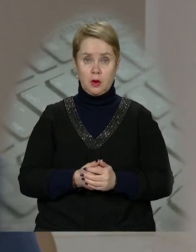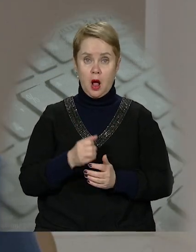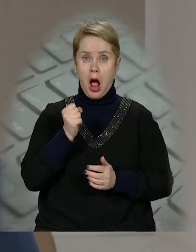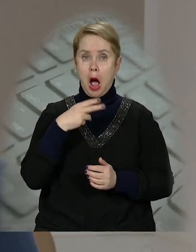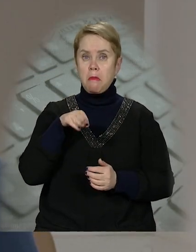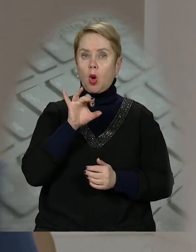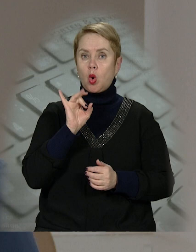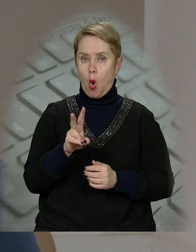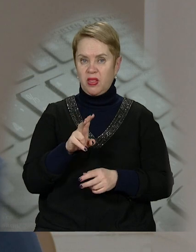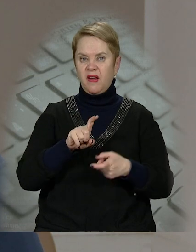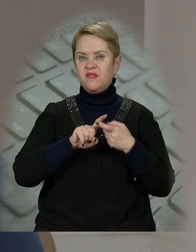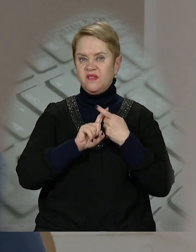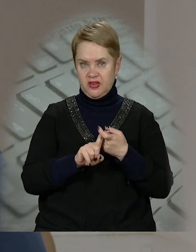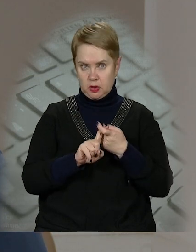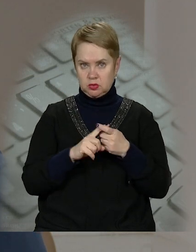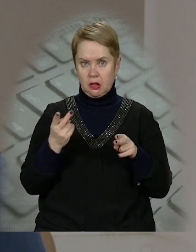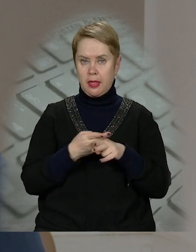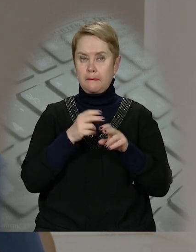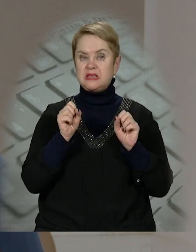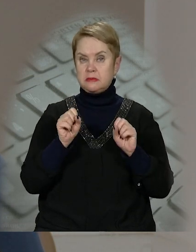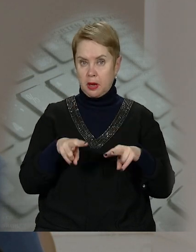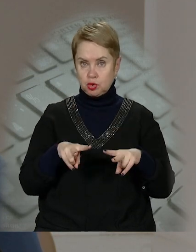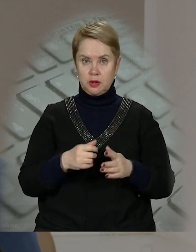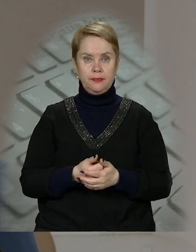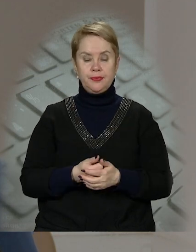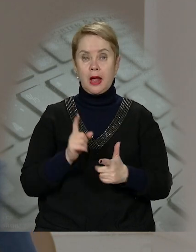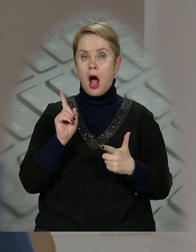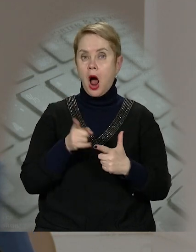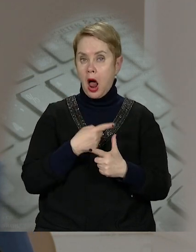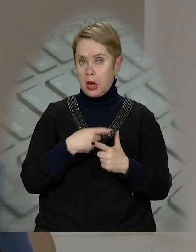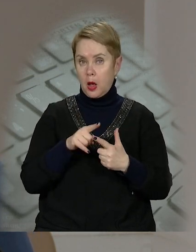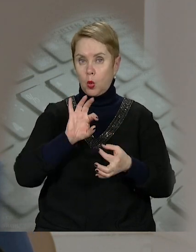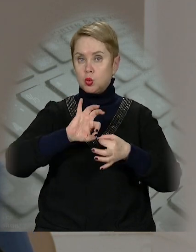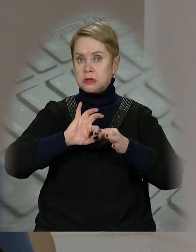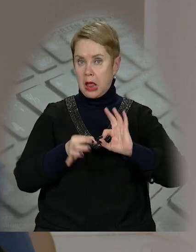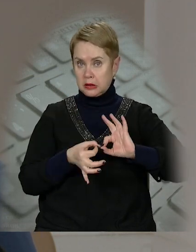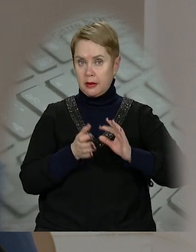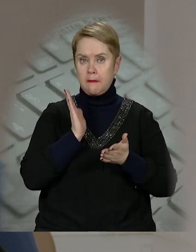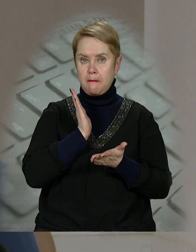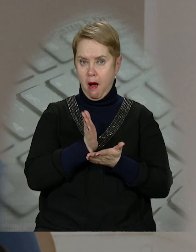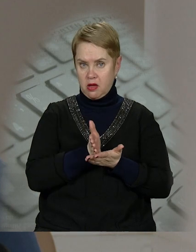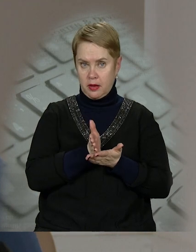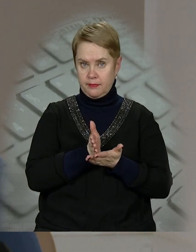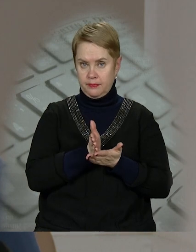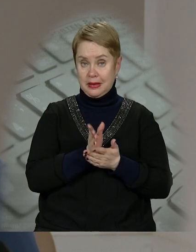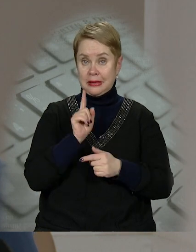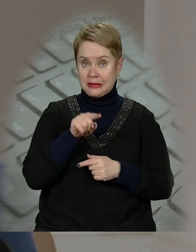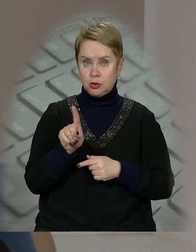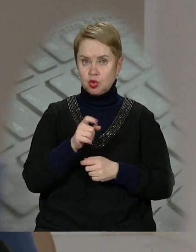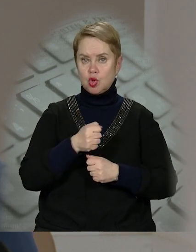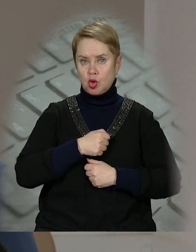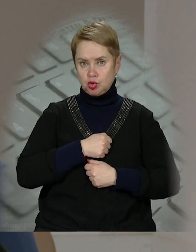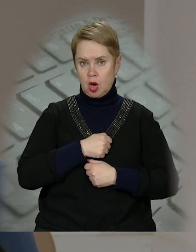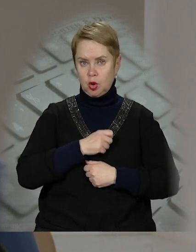Омікрон, як вірус, не такий небезпечний, але ускладнення мають ті,